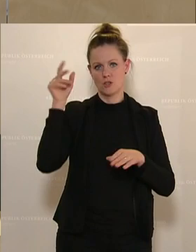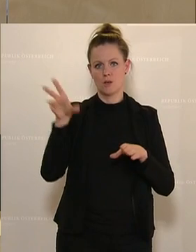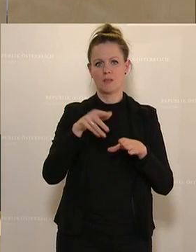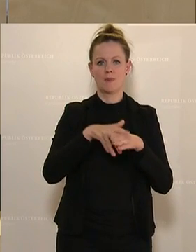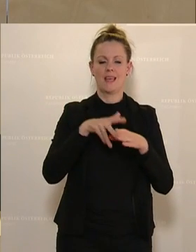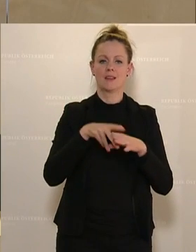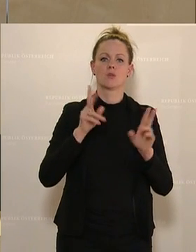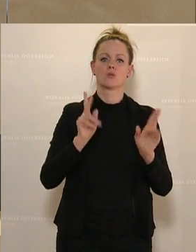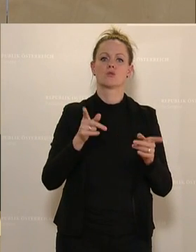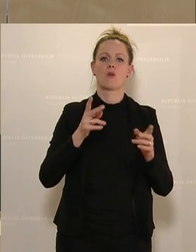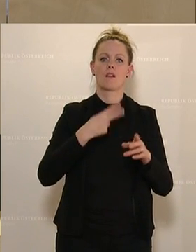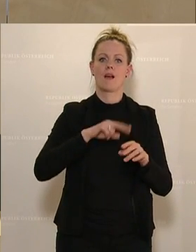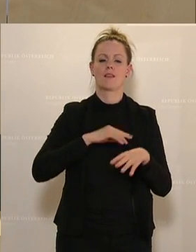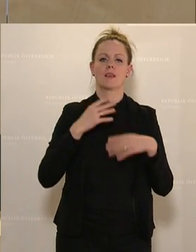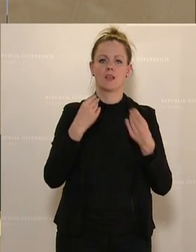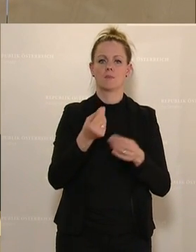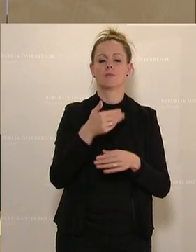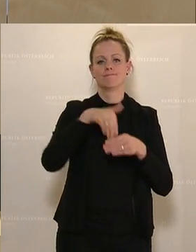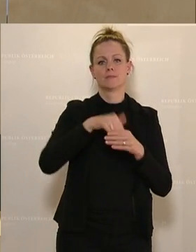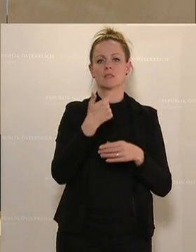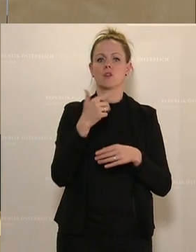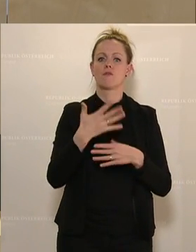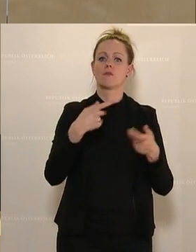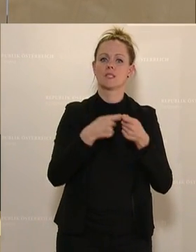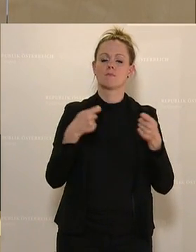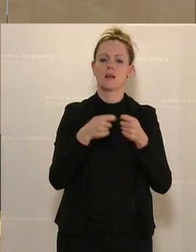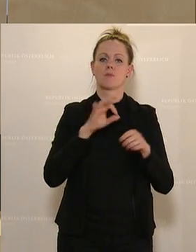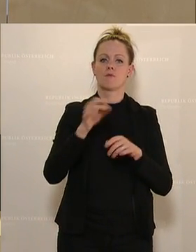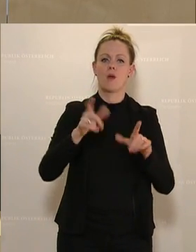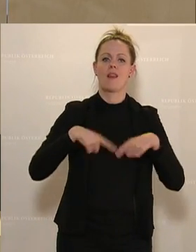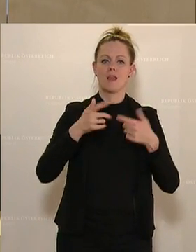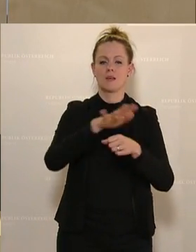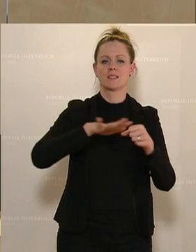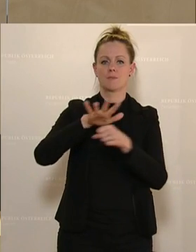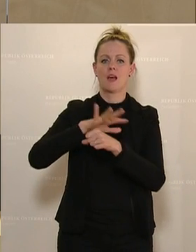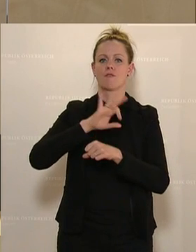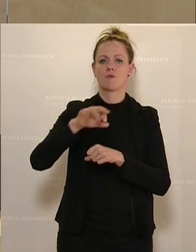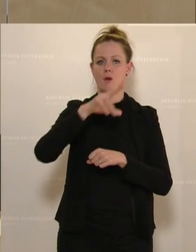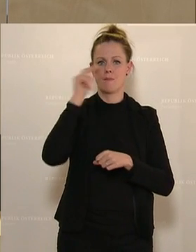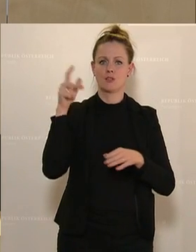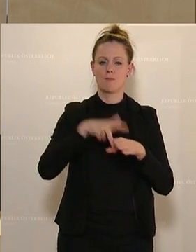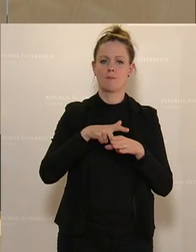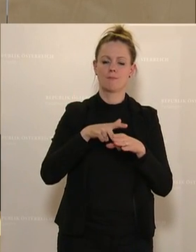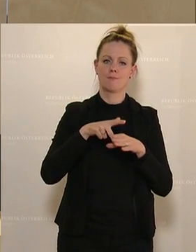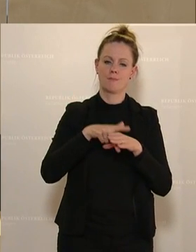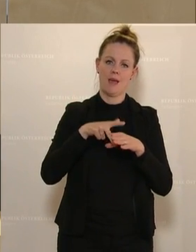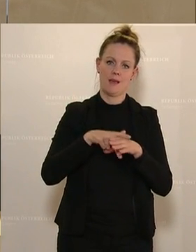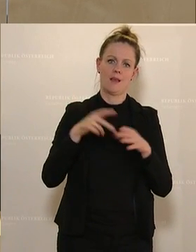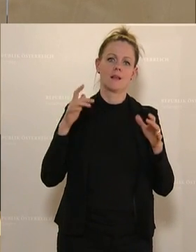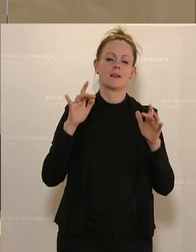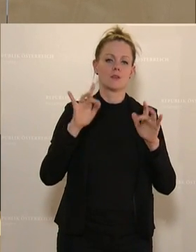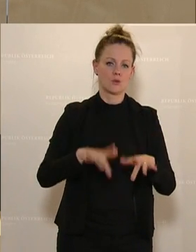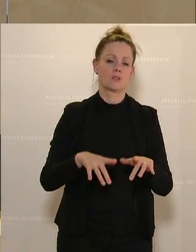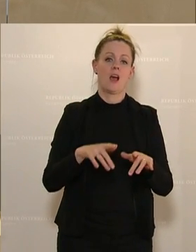gewährleisten. Es gibt 250 Maßnahmen, die die Lebensbereiche von Menschen mit Beeinträchtigungen abdecken und sie